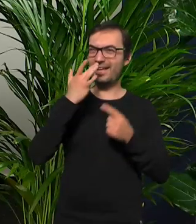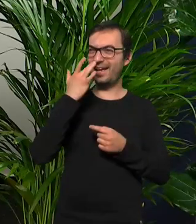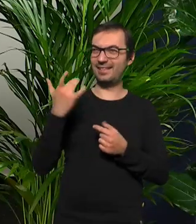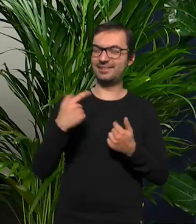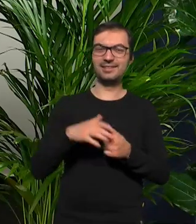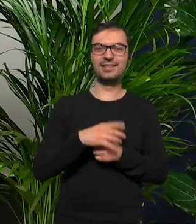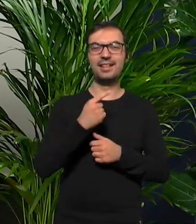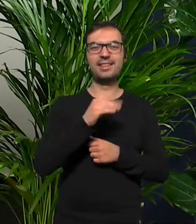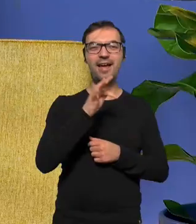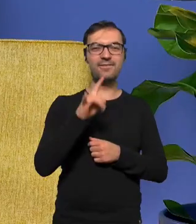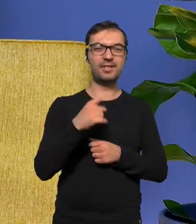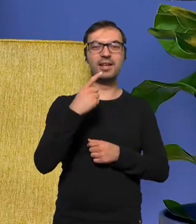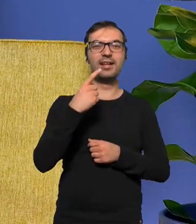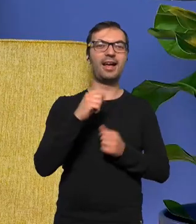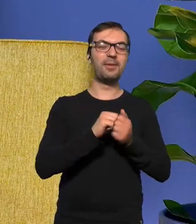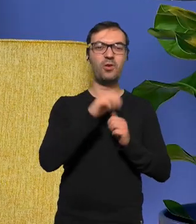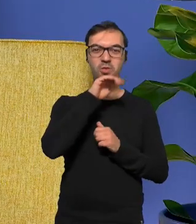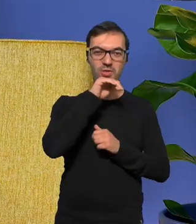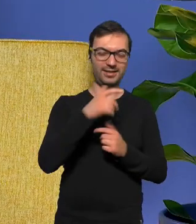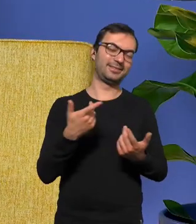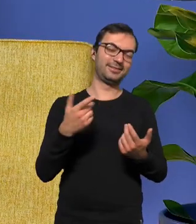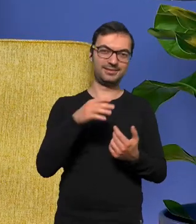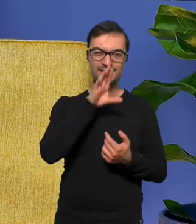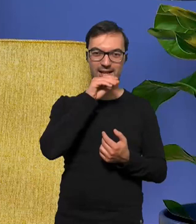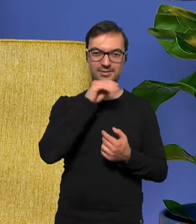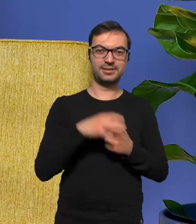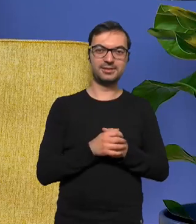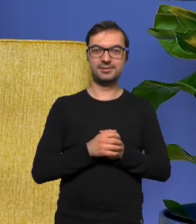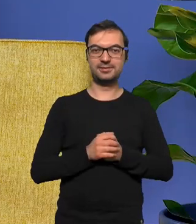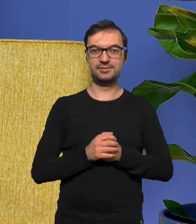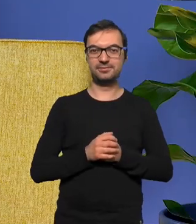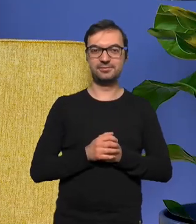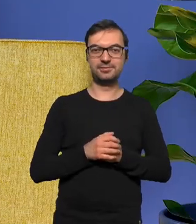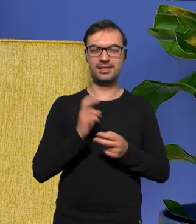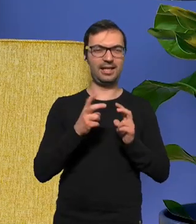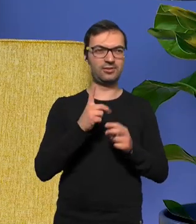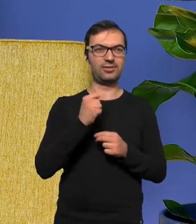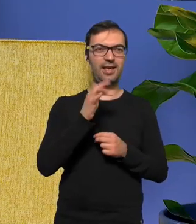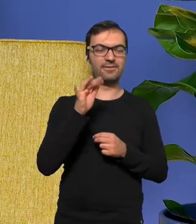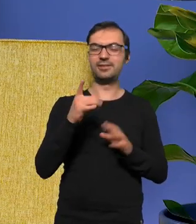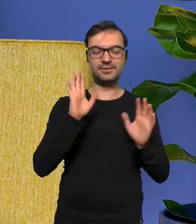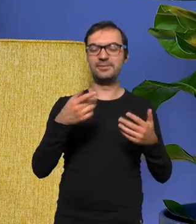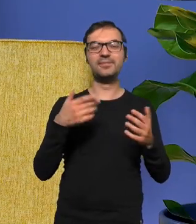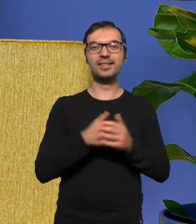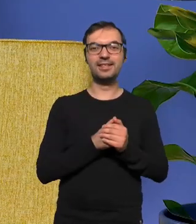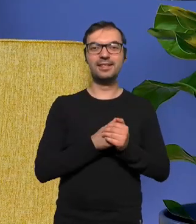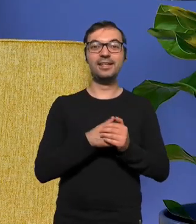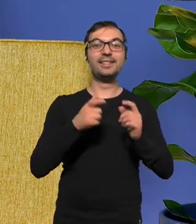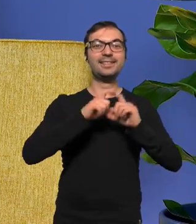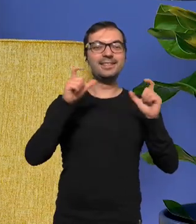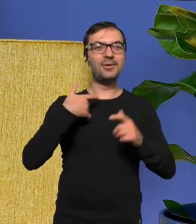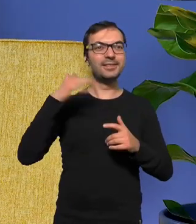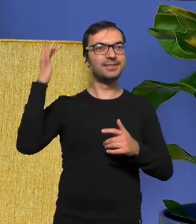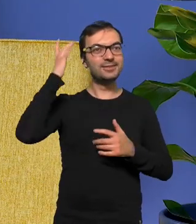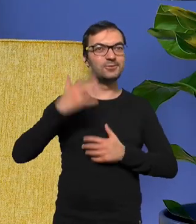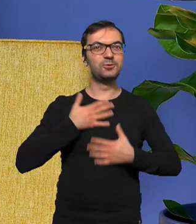Duffy Duck czy Donald Duck no Duffy Duck dla mnie ja w zasadzie kaczor Duffy no i gdzieś cały czas